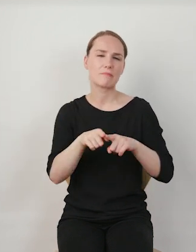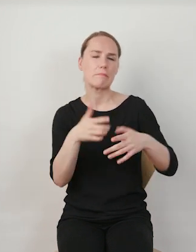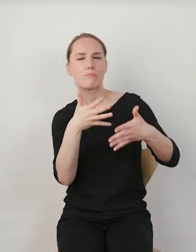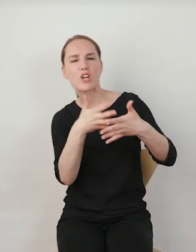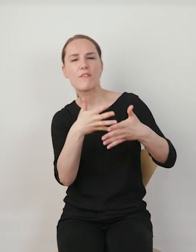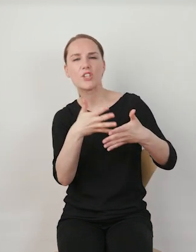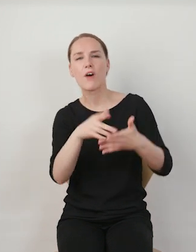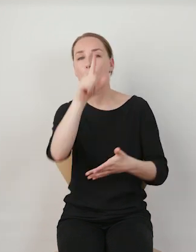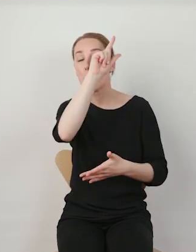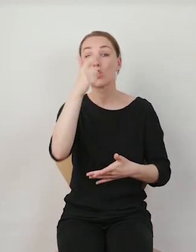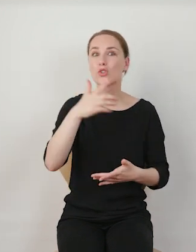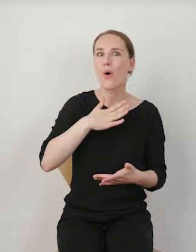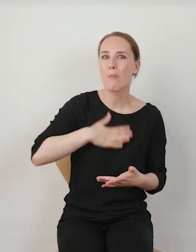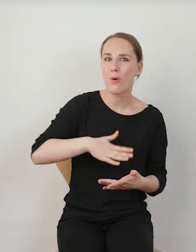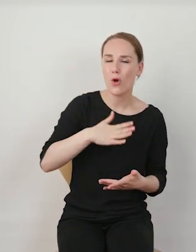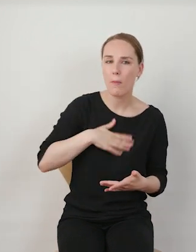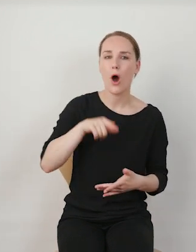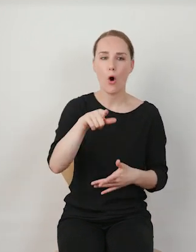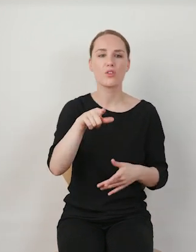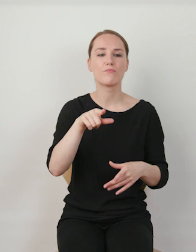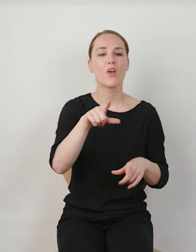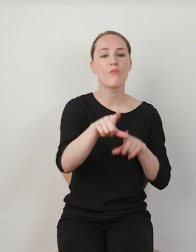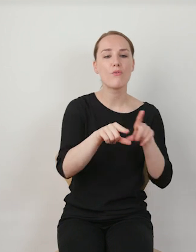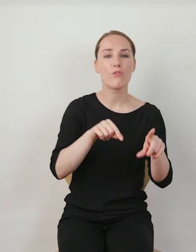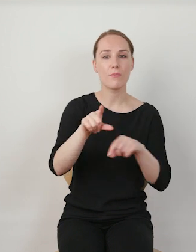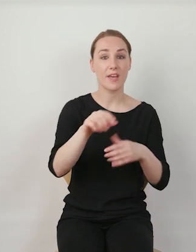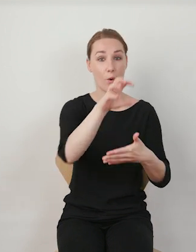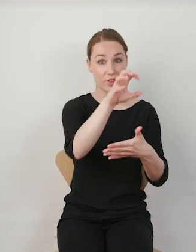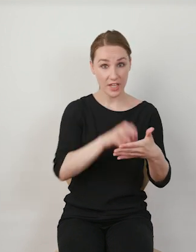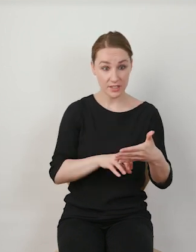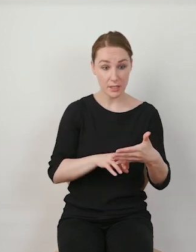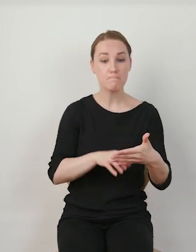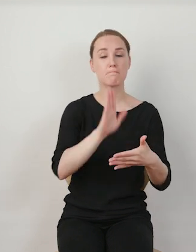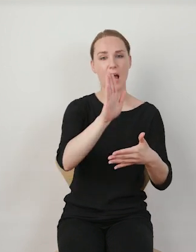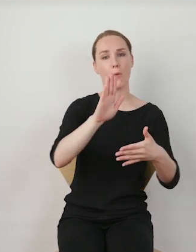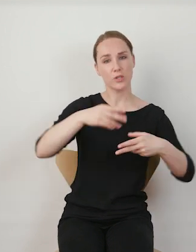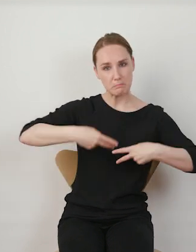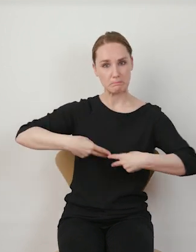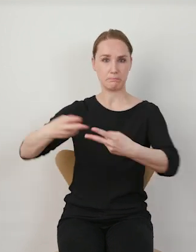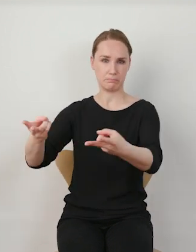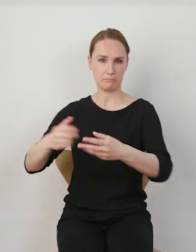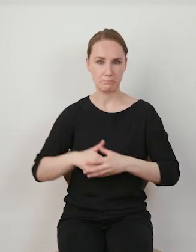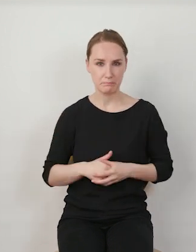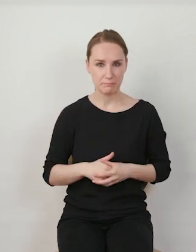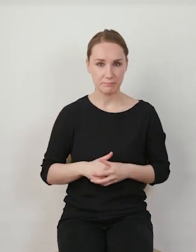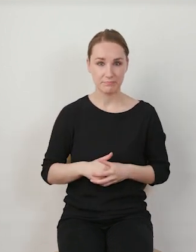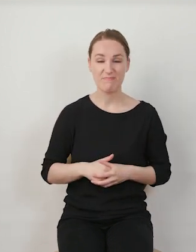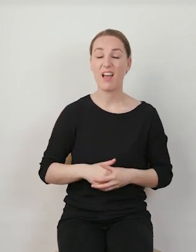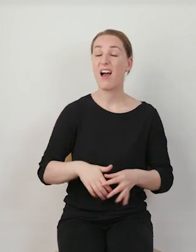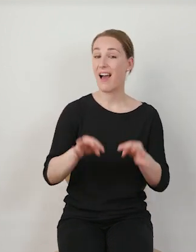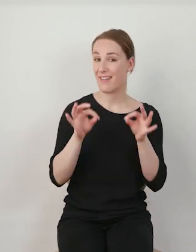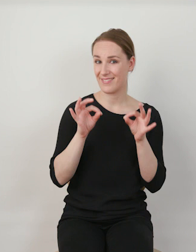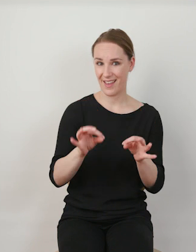przewidywań, co się spodoba publiczności, wybierał te teksty, które miały zostać upowszechnione. W tej chwili